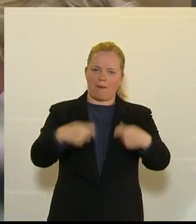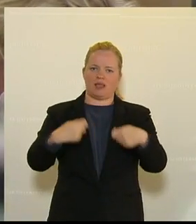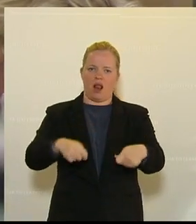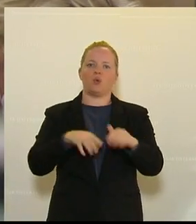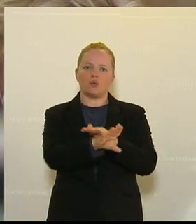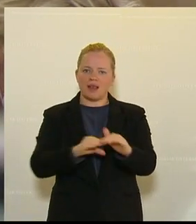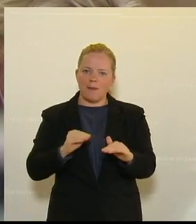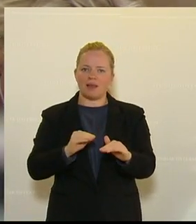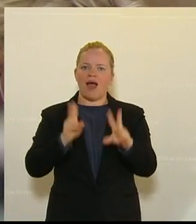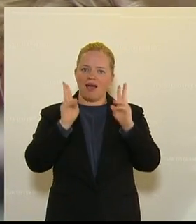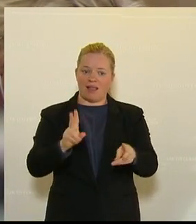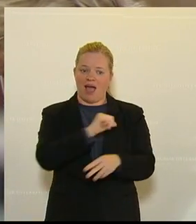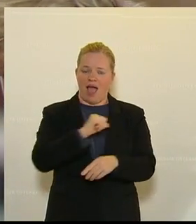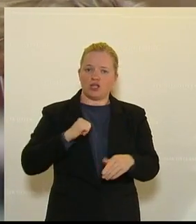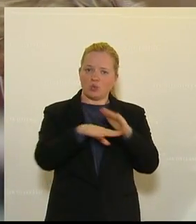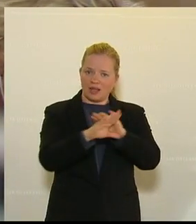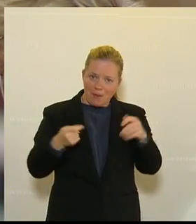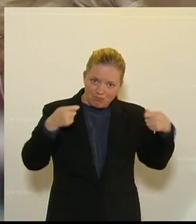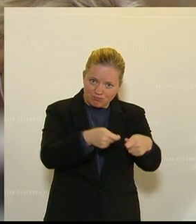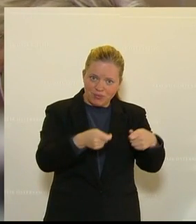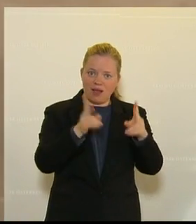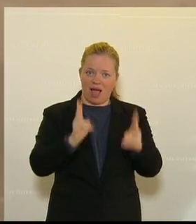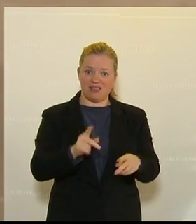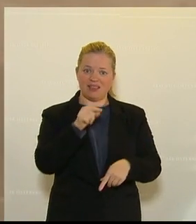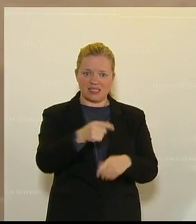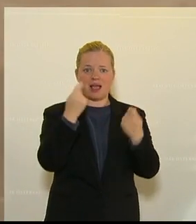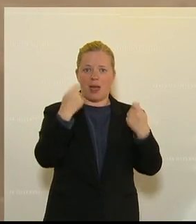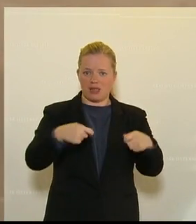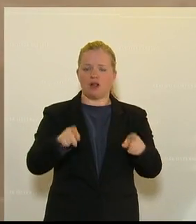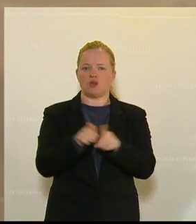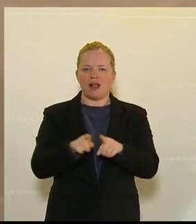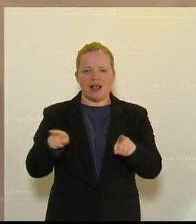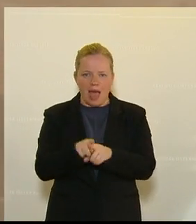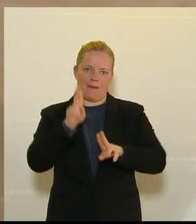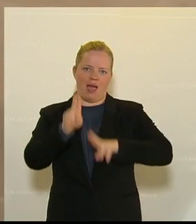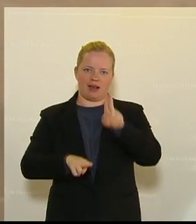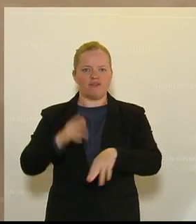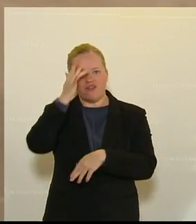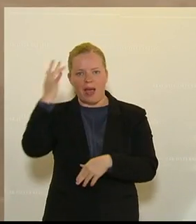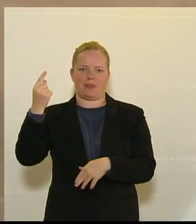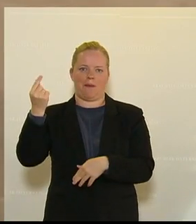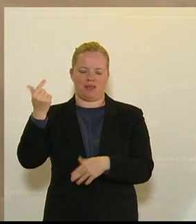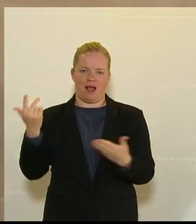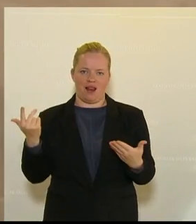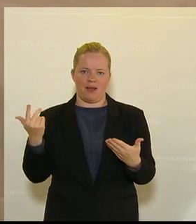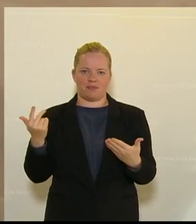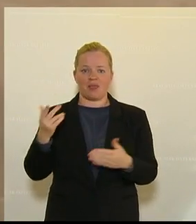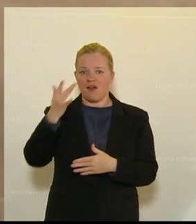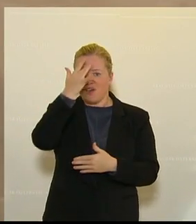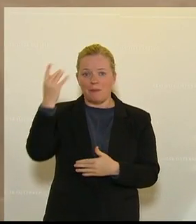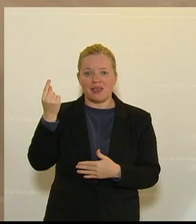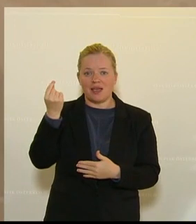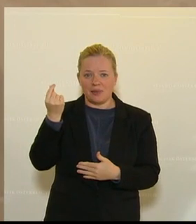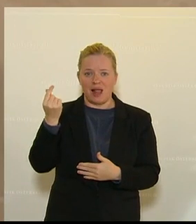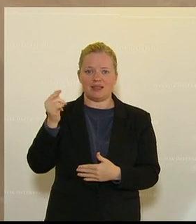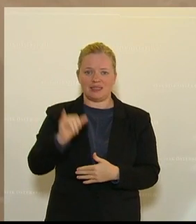in ihre Unternehmen einbringen, dass dieses Kapital gleich behandelt wird wie Fremdkapital. Fremdkapitalzinsen